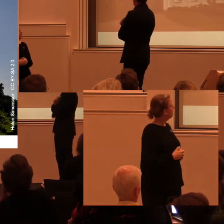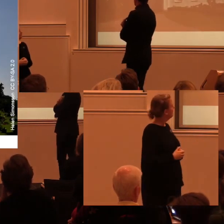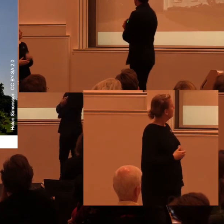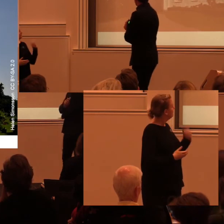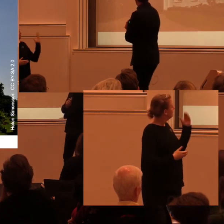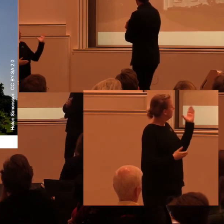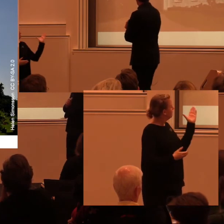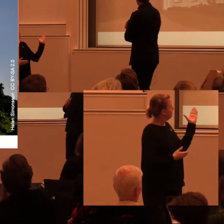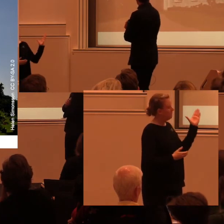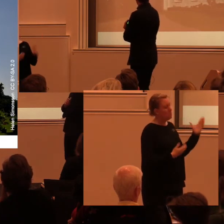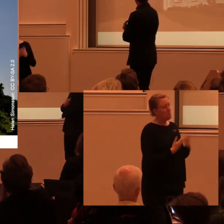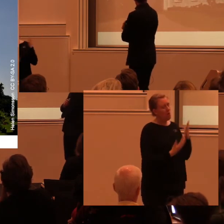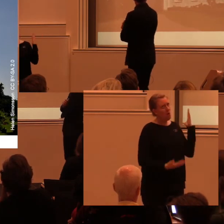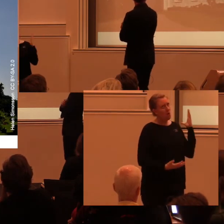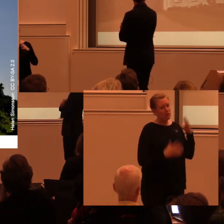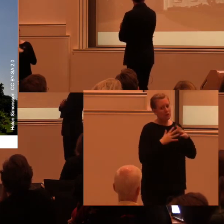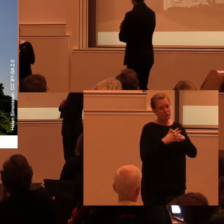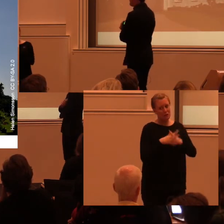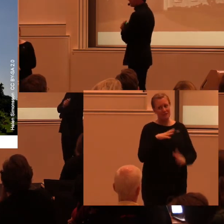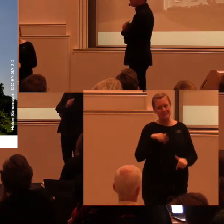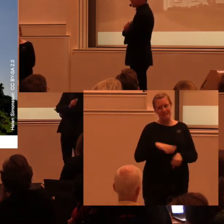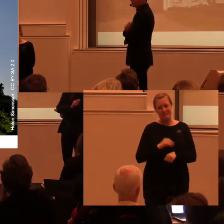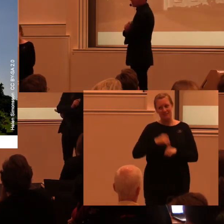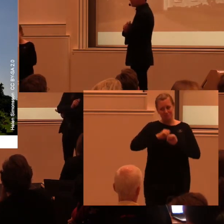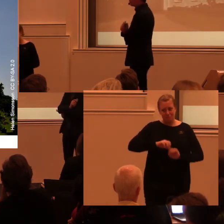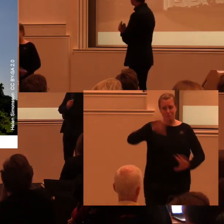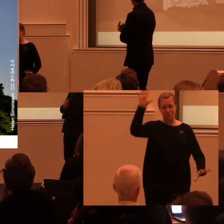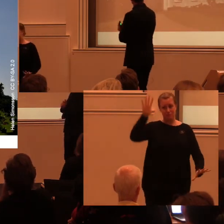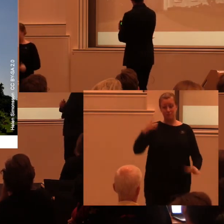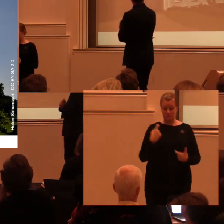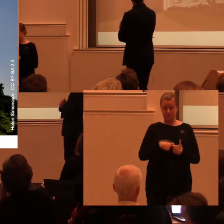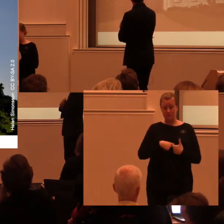Vi har väldigt många kyrkor i Sverige. Som också är en del av kulturarvet.